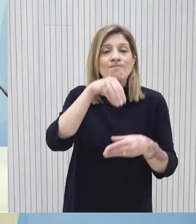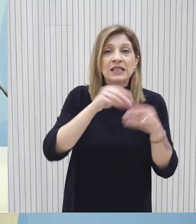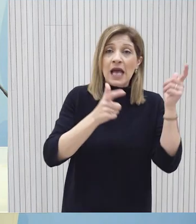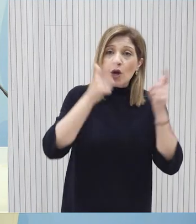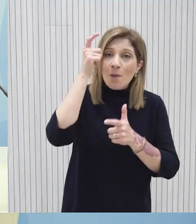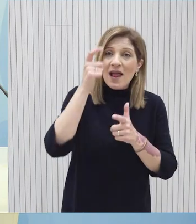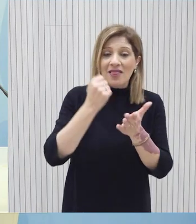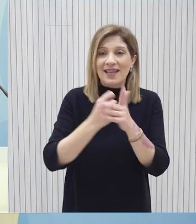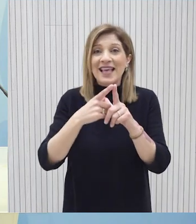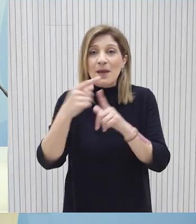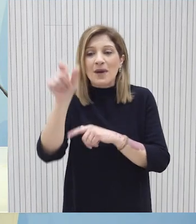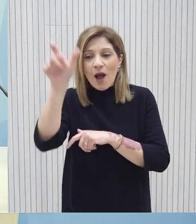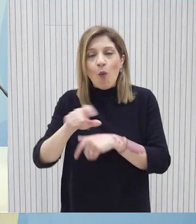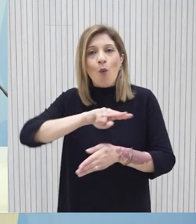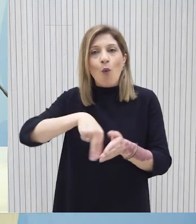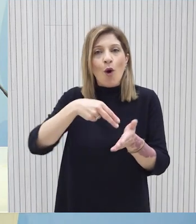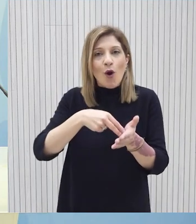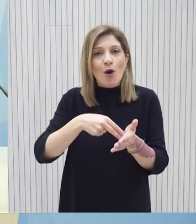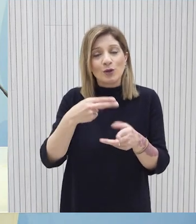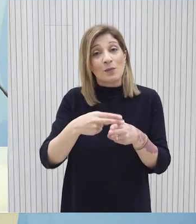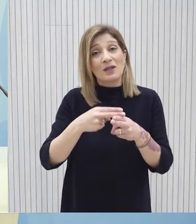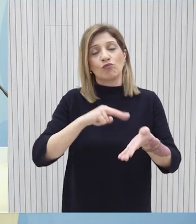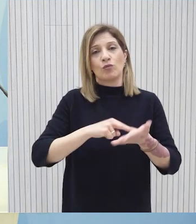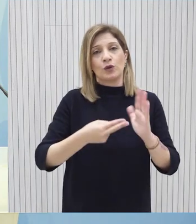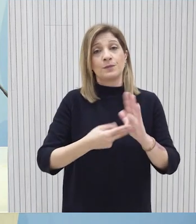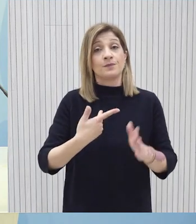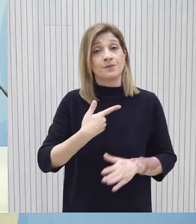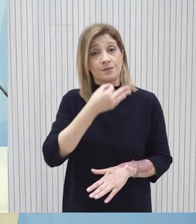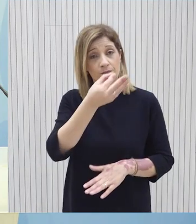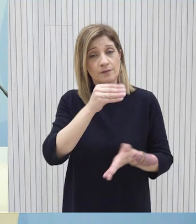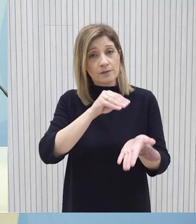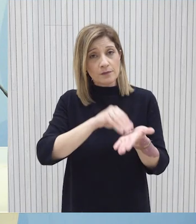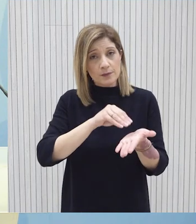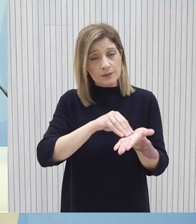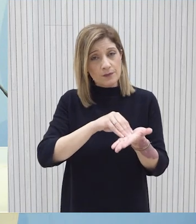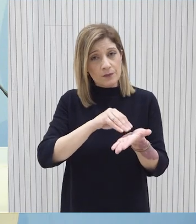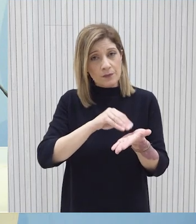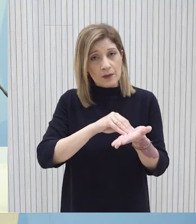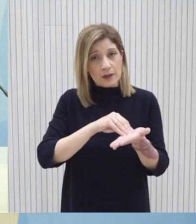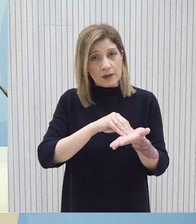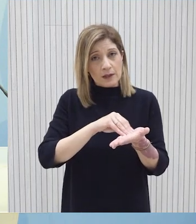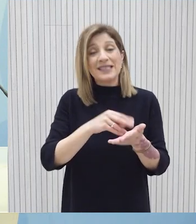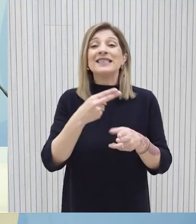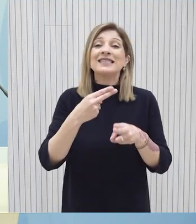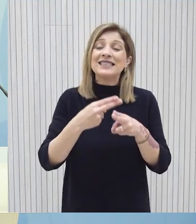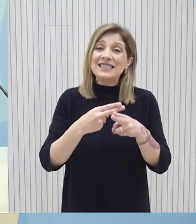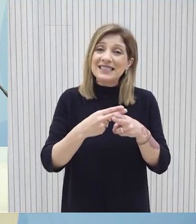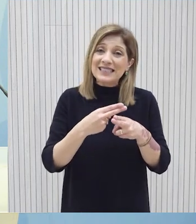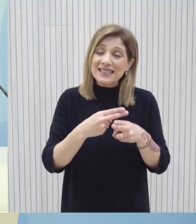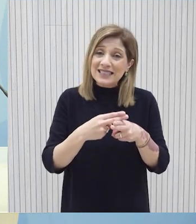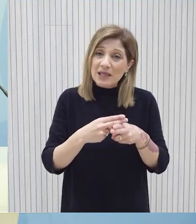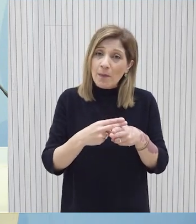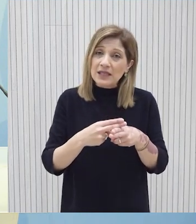με το Κυπριακό Αυτό το οποίο θα μεταφέρουμε για ακόμη μια φορά είναι ακριβώς την σημασία και